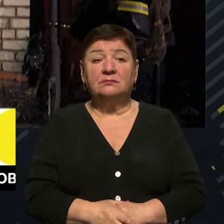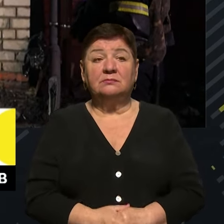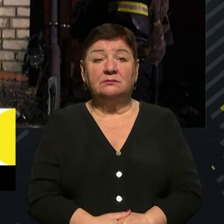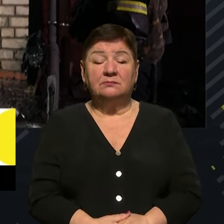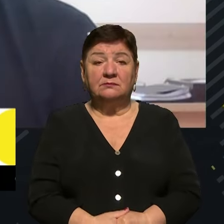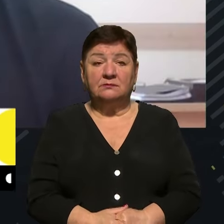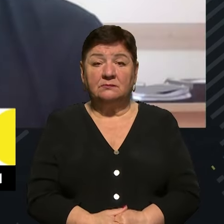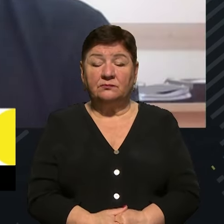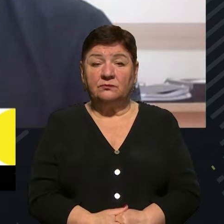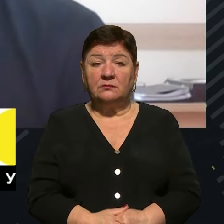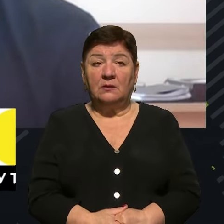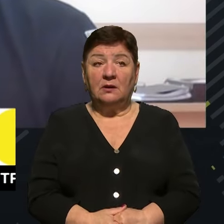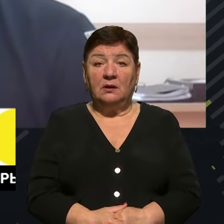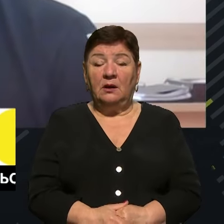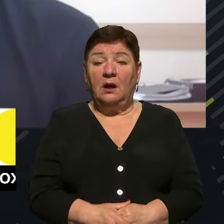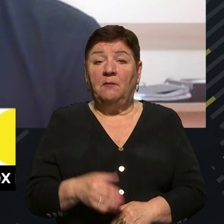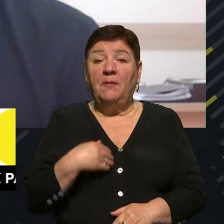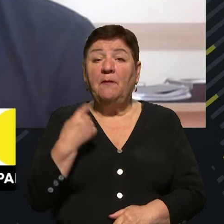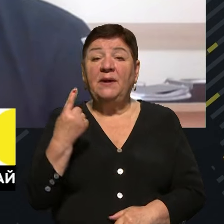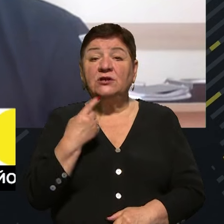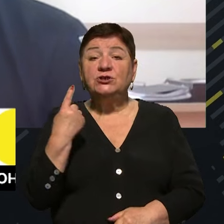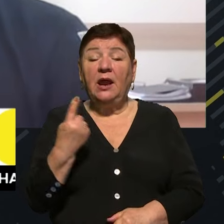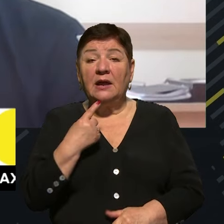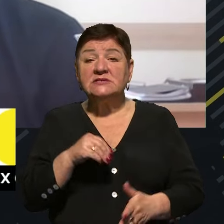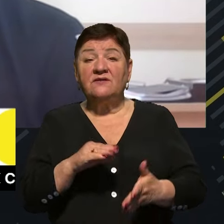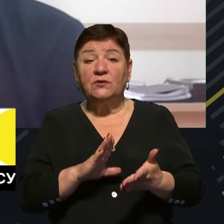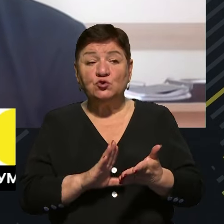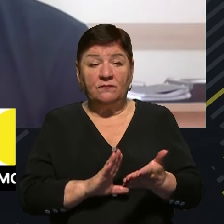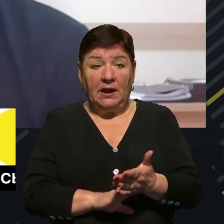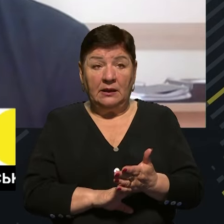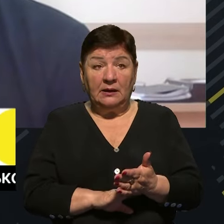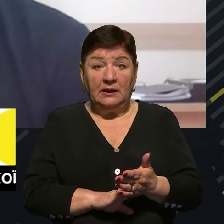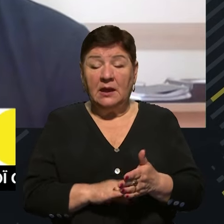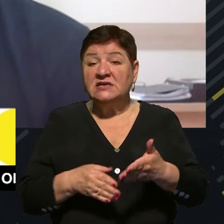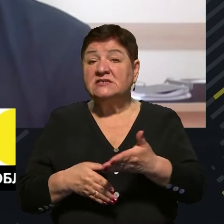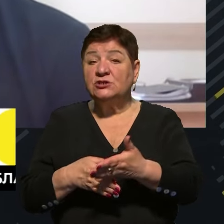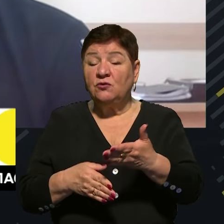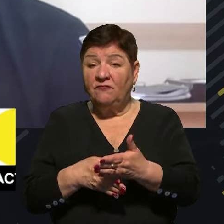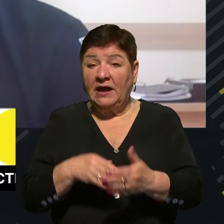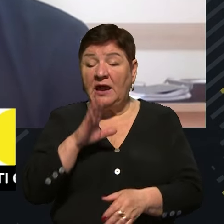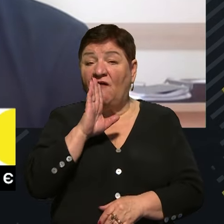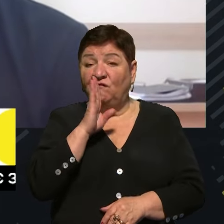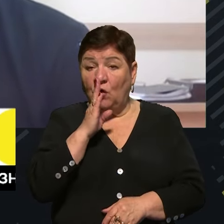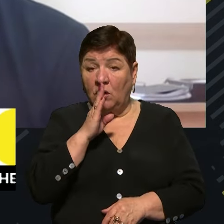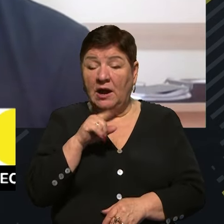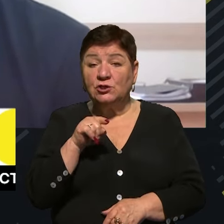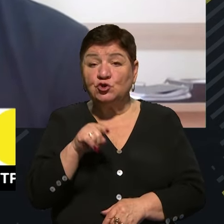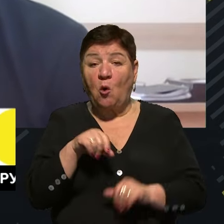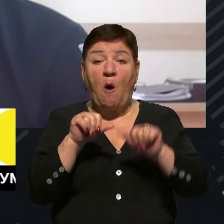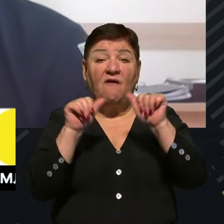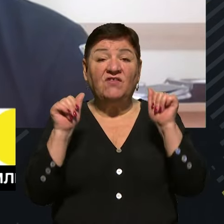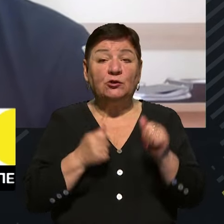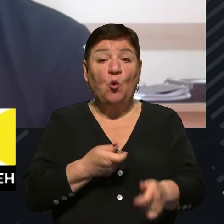Так, ми перший раз зафіксували застосування ворогам цього виду